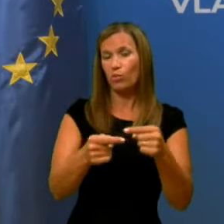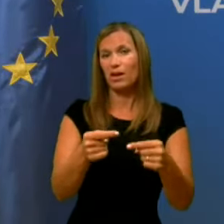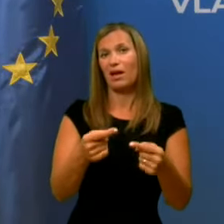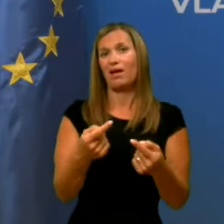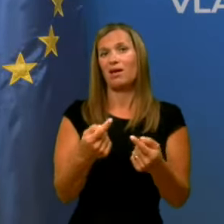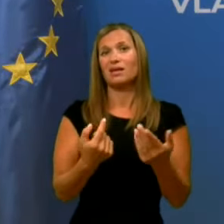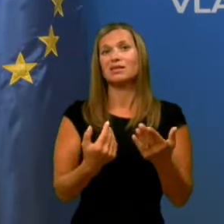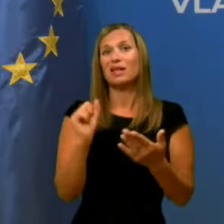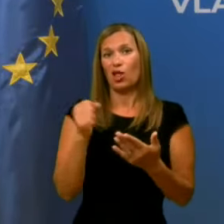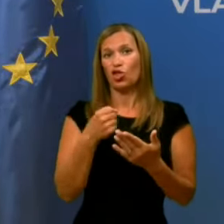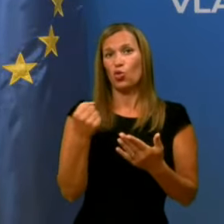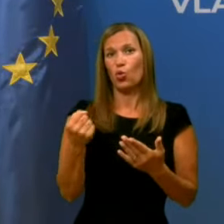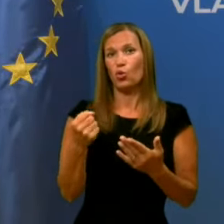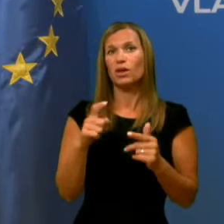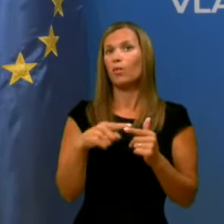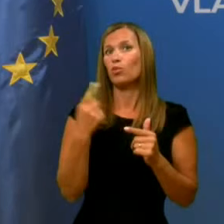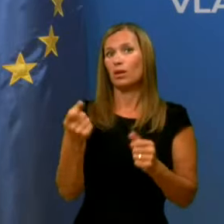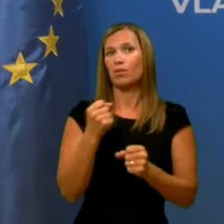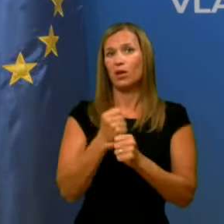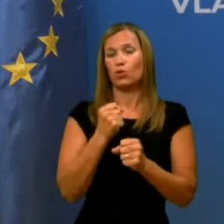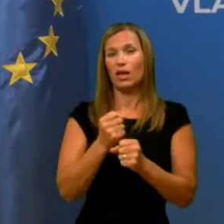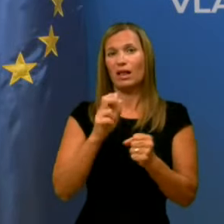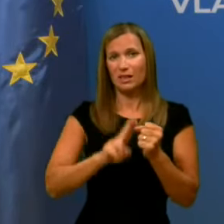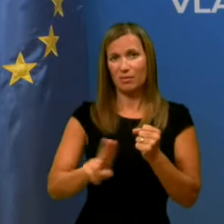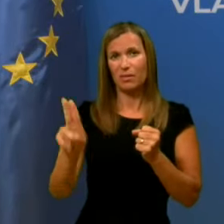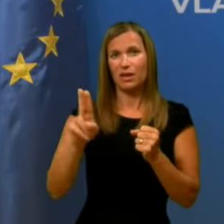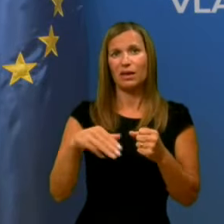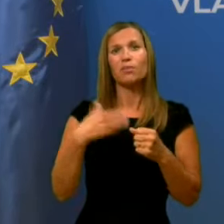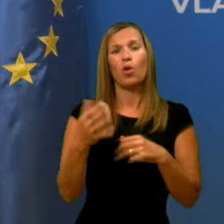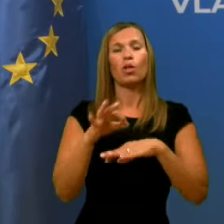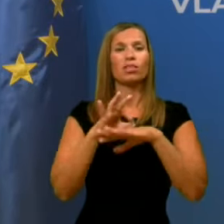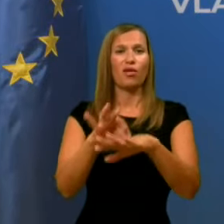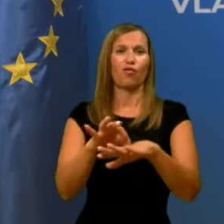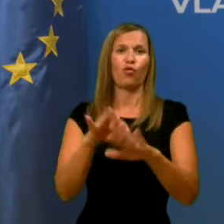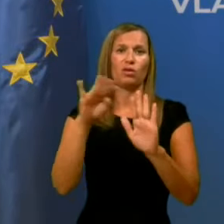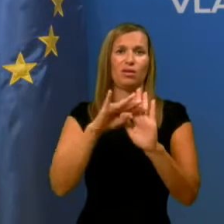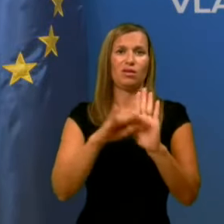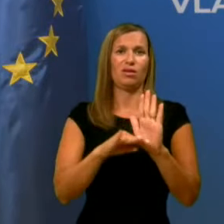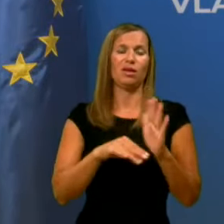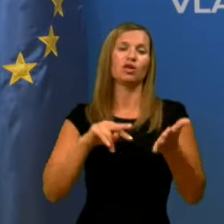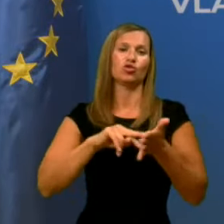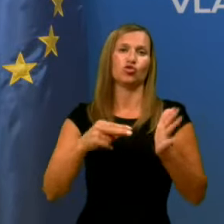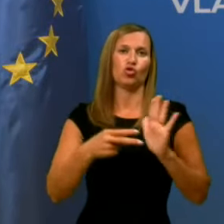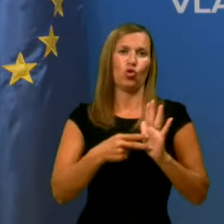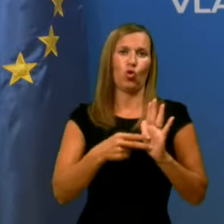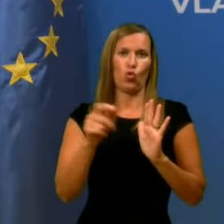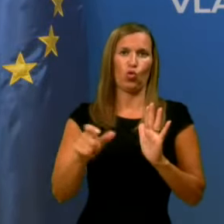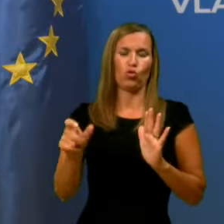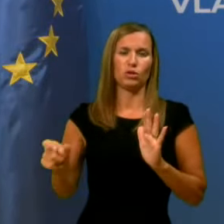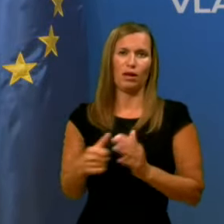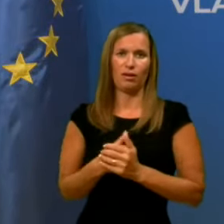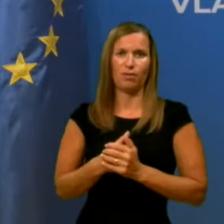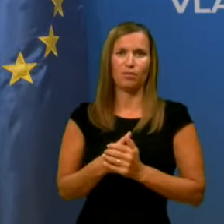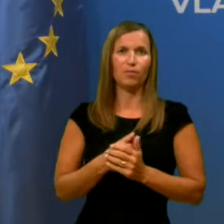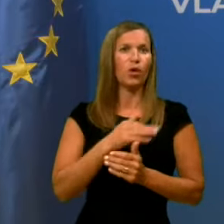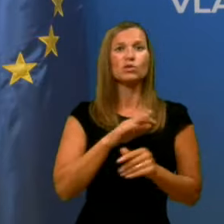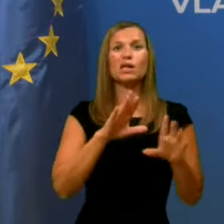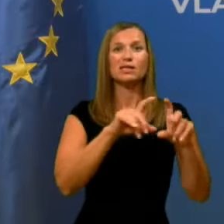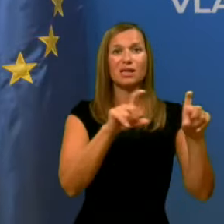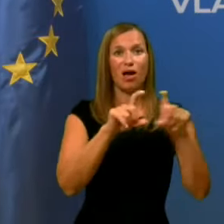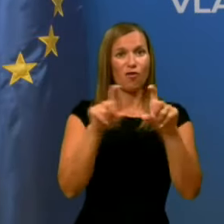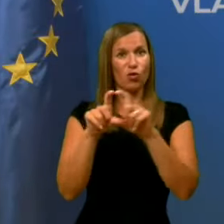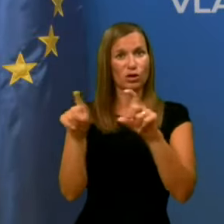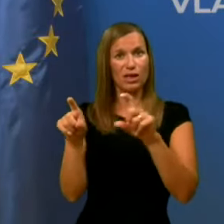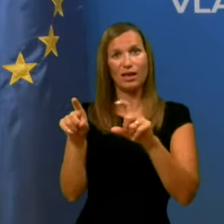za to, da potem ravna naprej po navodilih stroke. Vse zavode, ki